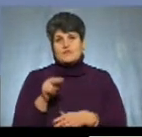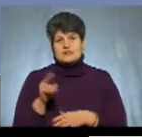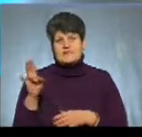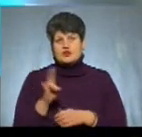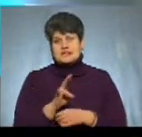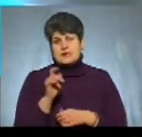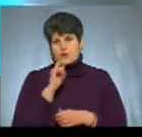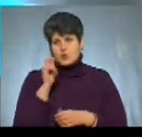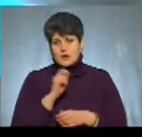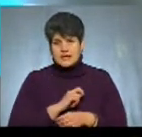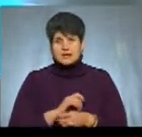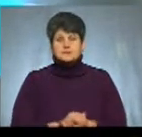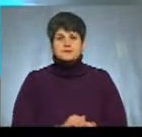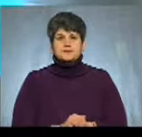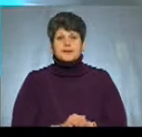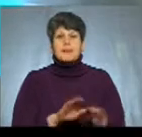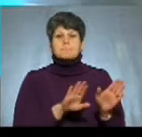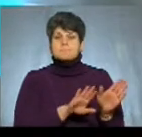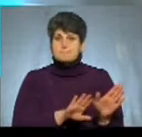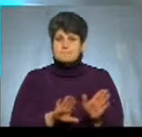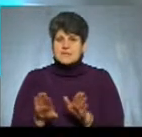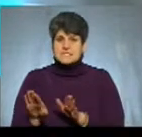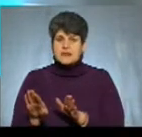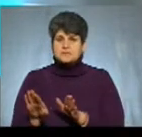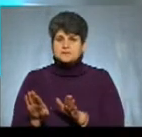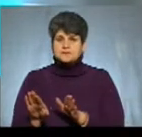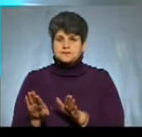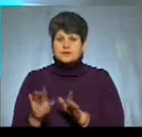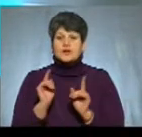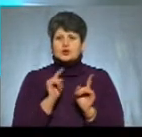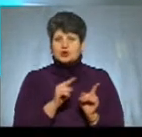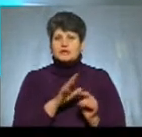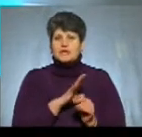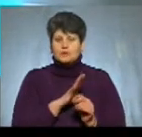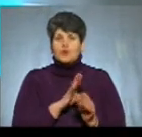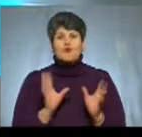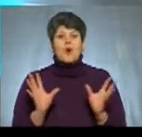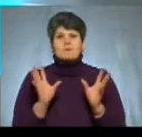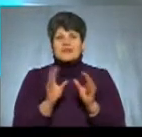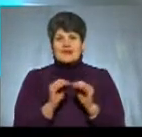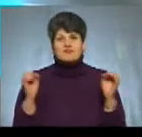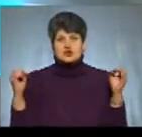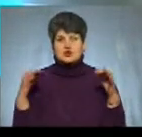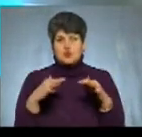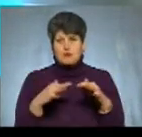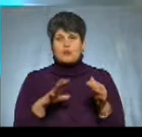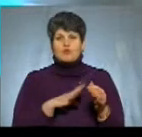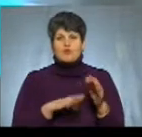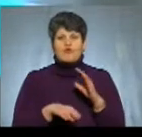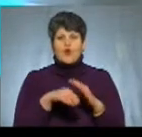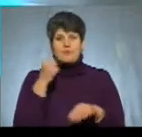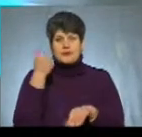Власне, після того, як відбувся об'єднавчий собор, був обраний предстоятель